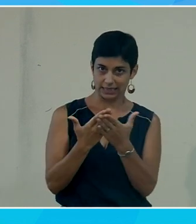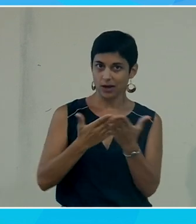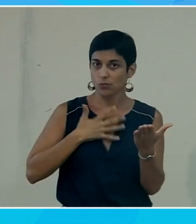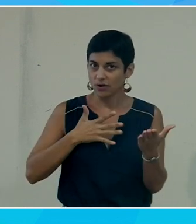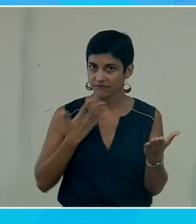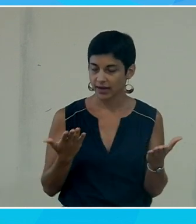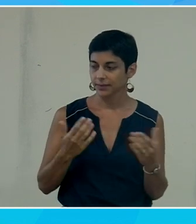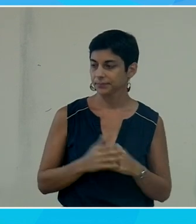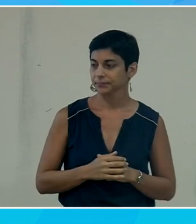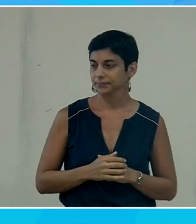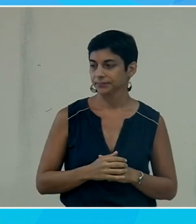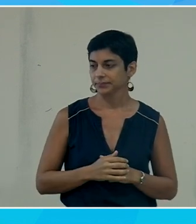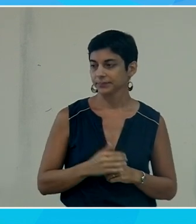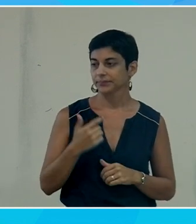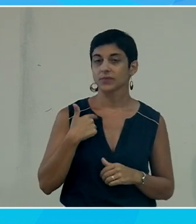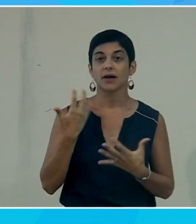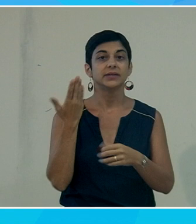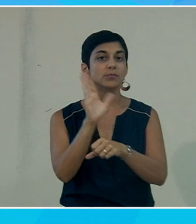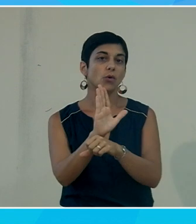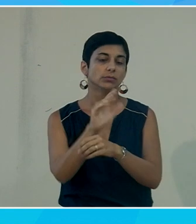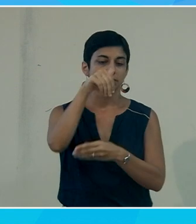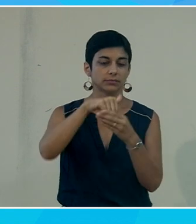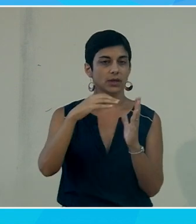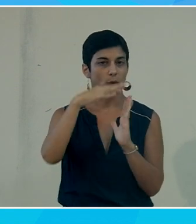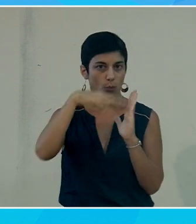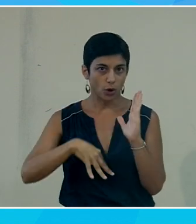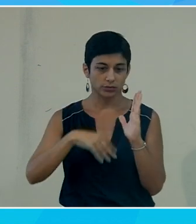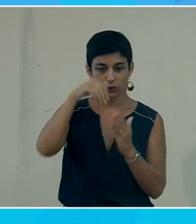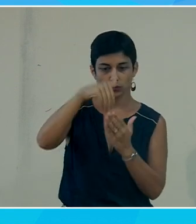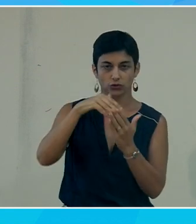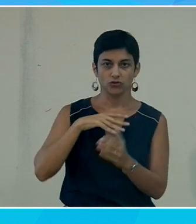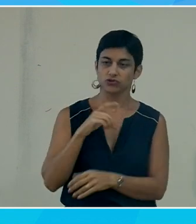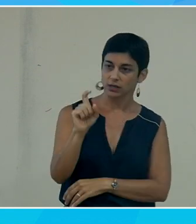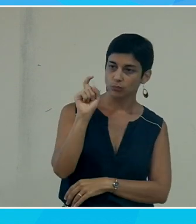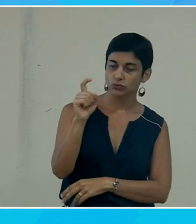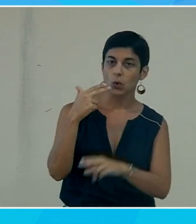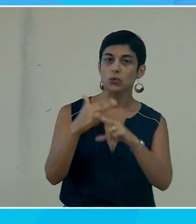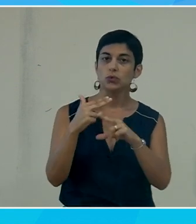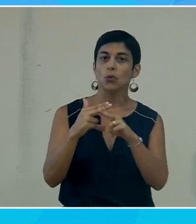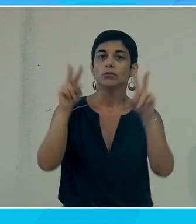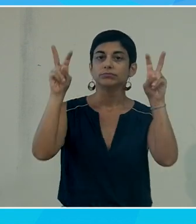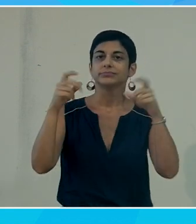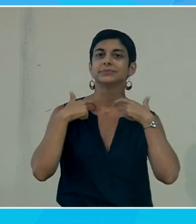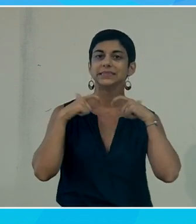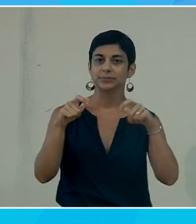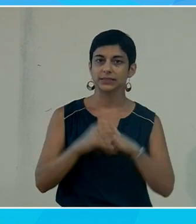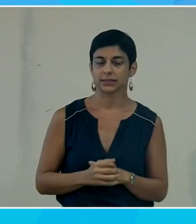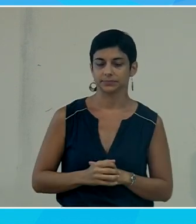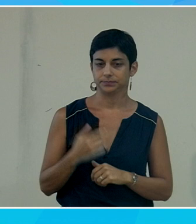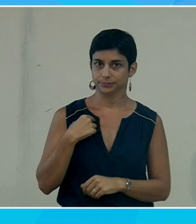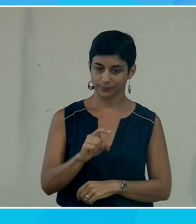cette manip pour vous montrer qu'en fait, on a dans Word un bouton qui s'appelle accessibilité. Quand je clique dessus,